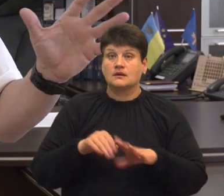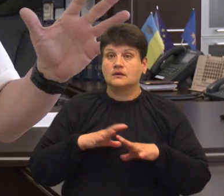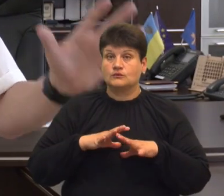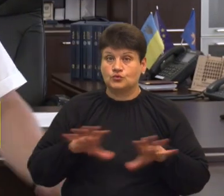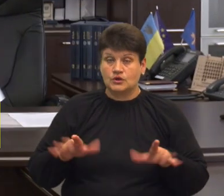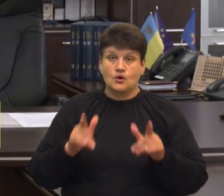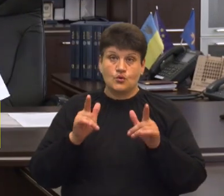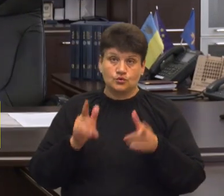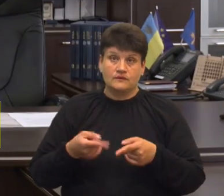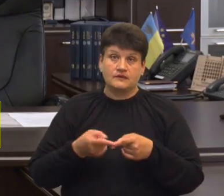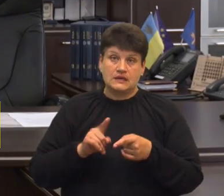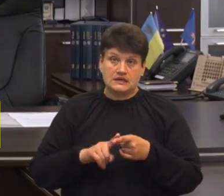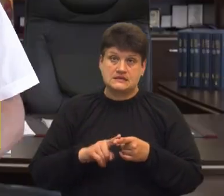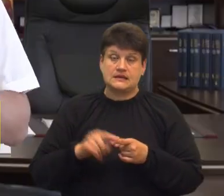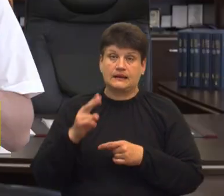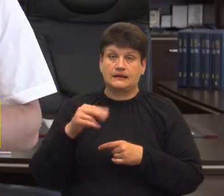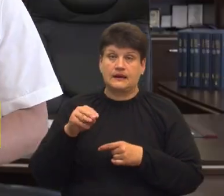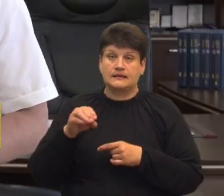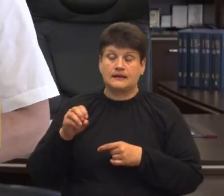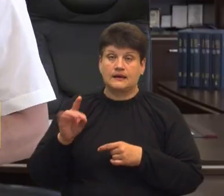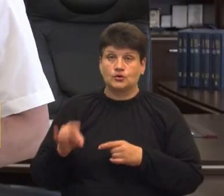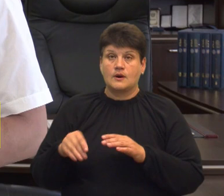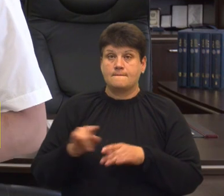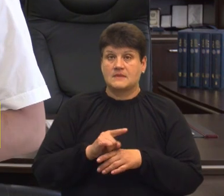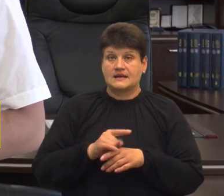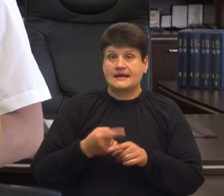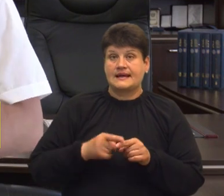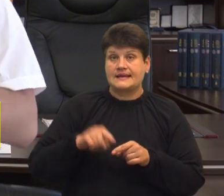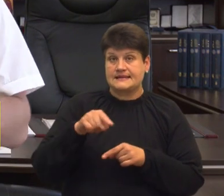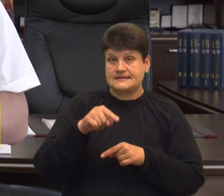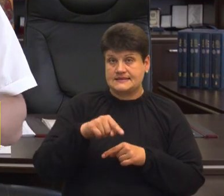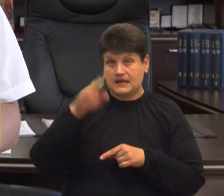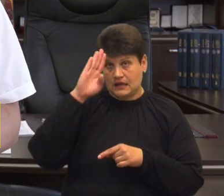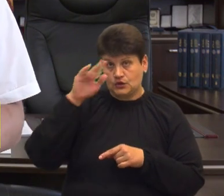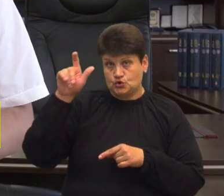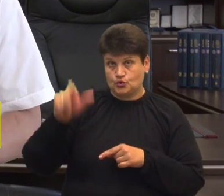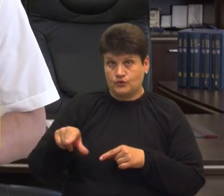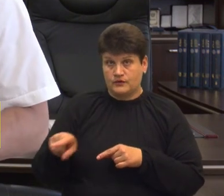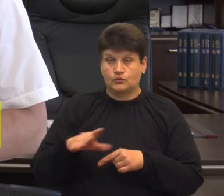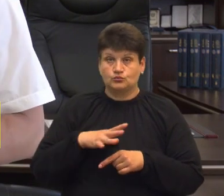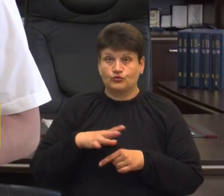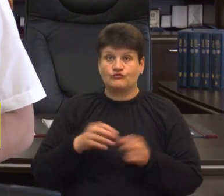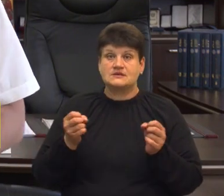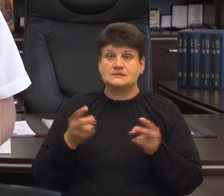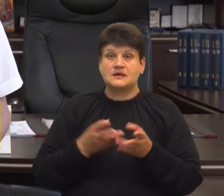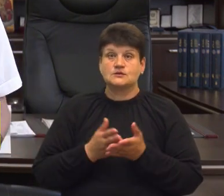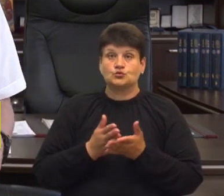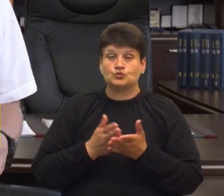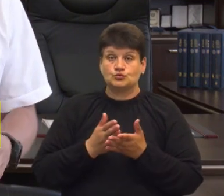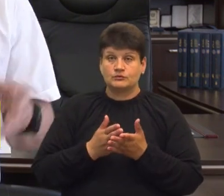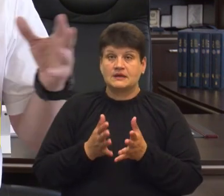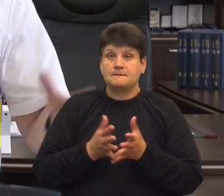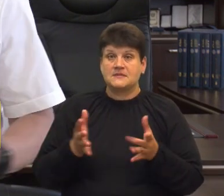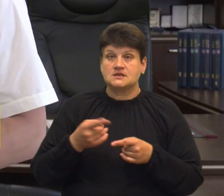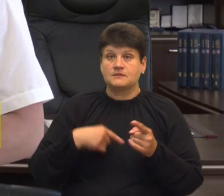навіть це підтвердити на детекторі брехні. Цей чоловік, який був агентом спецслужб під прикриттям, який більше півроку